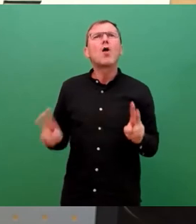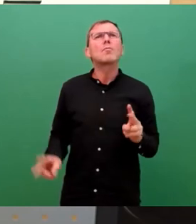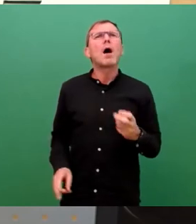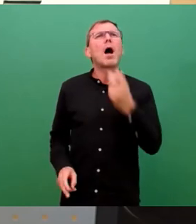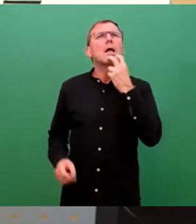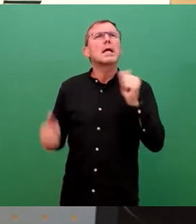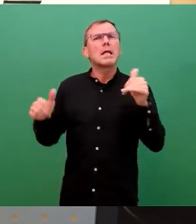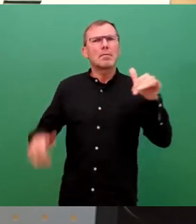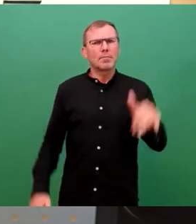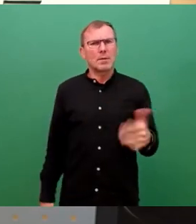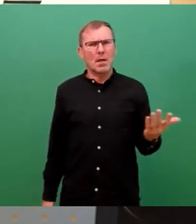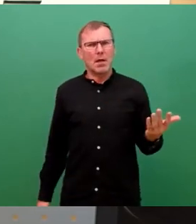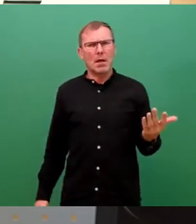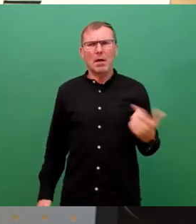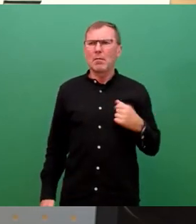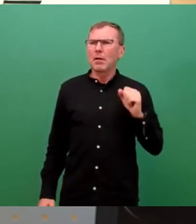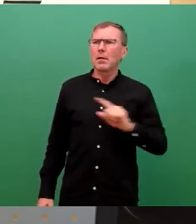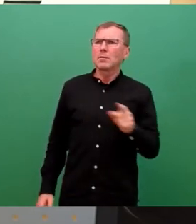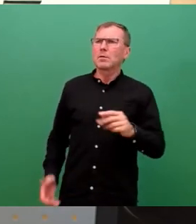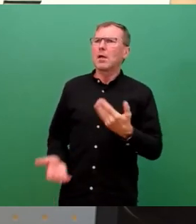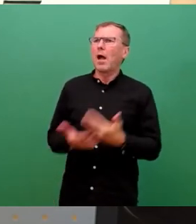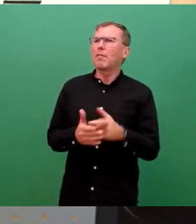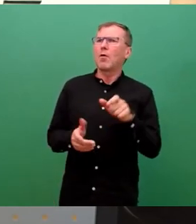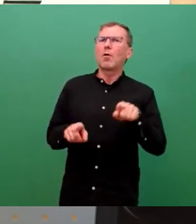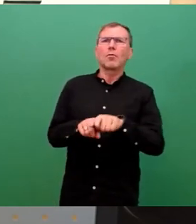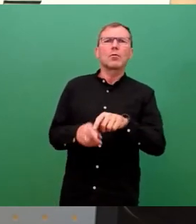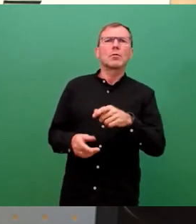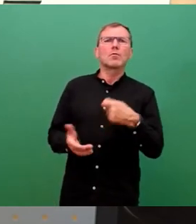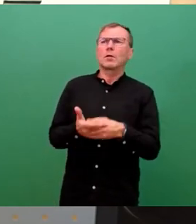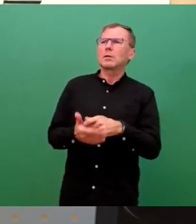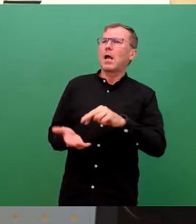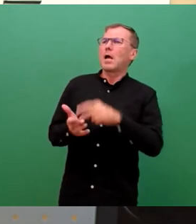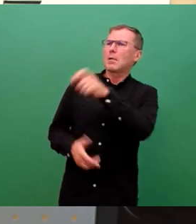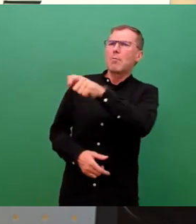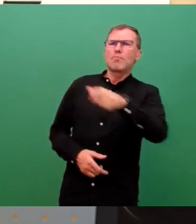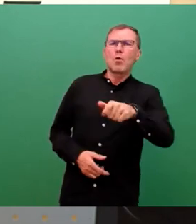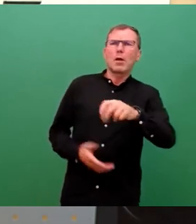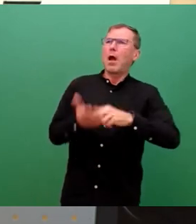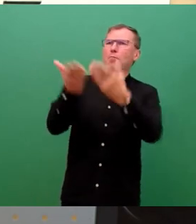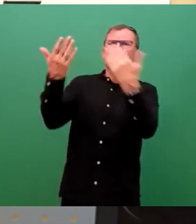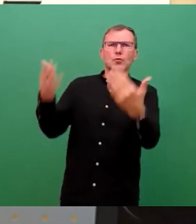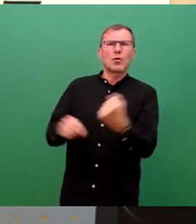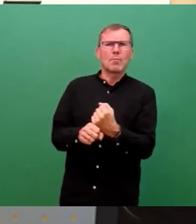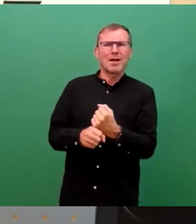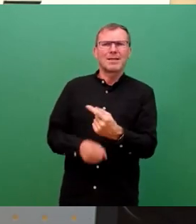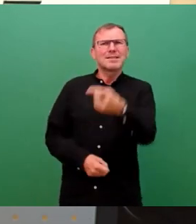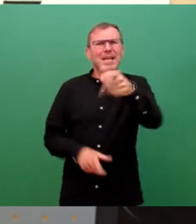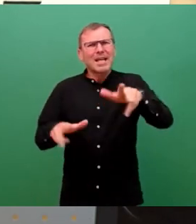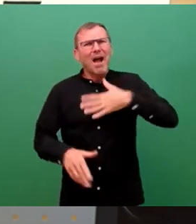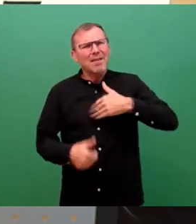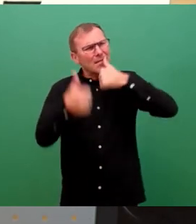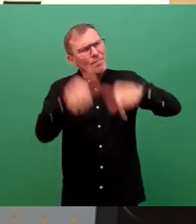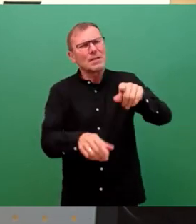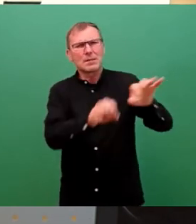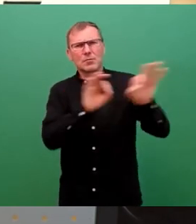können. Wir können nicht auf Kosten der Bürger eine solche Politik betreiben. Das ist die Pflicht, die eine jegliche Regierung hat. Zur